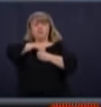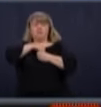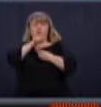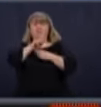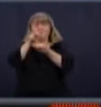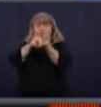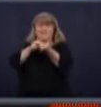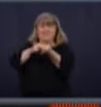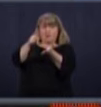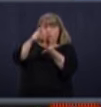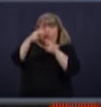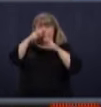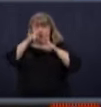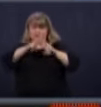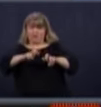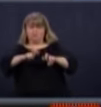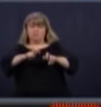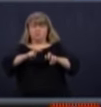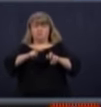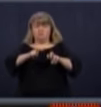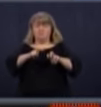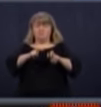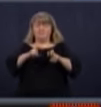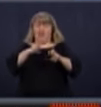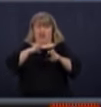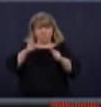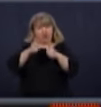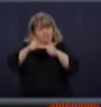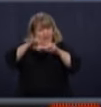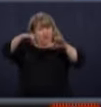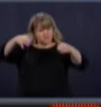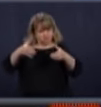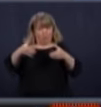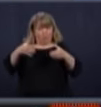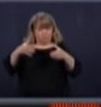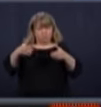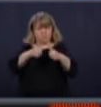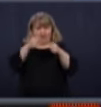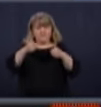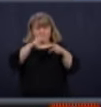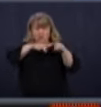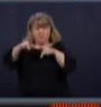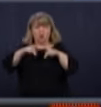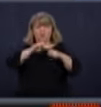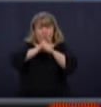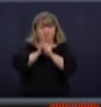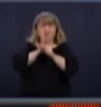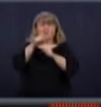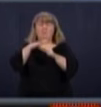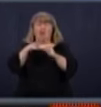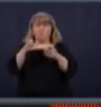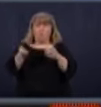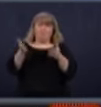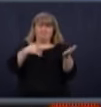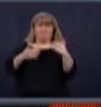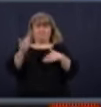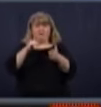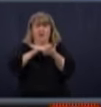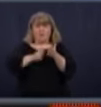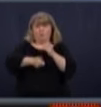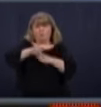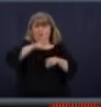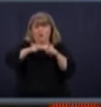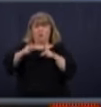parce qu'on aimerait, même si on en a beaucoup, on aimerait continuer à en avoir encore plus. Donc, des gens peuvent s